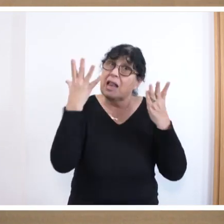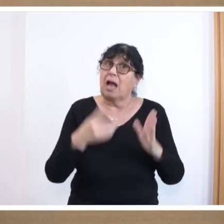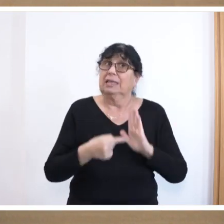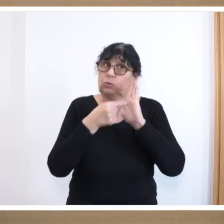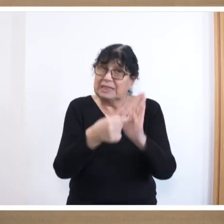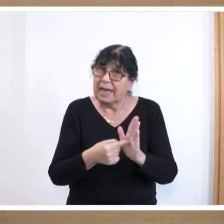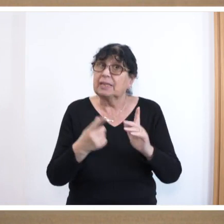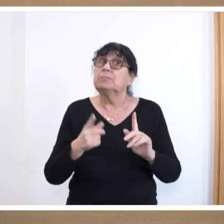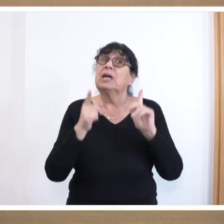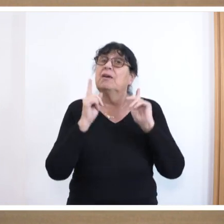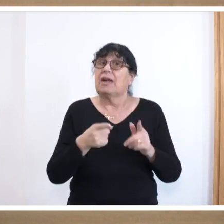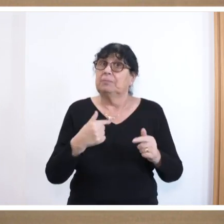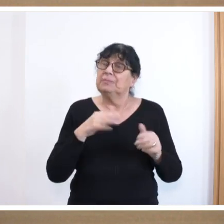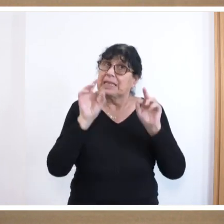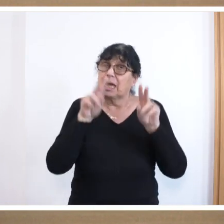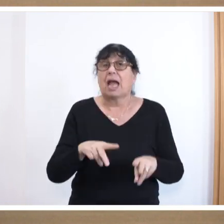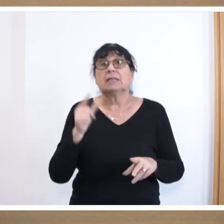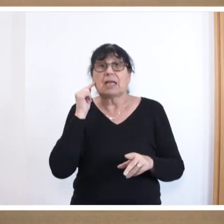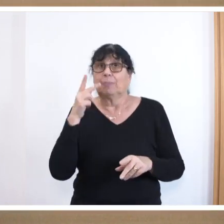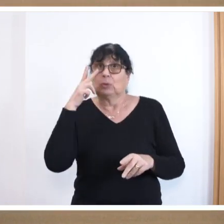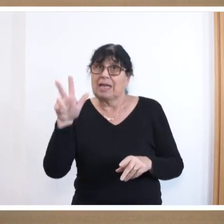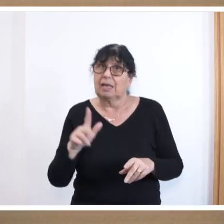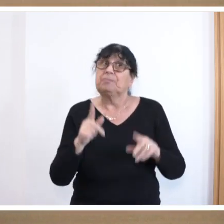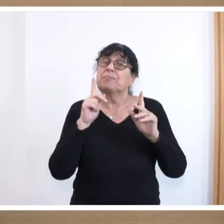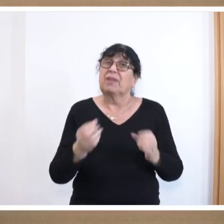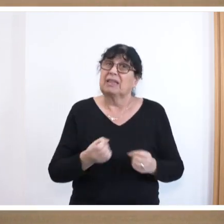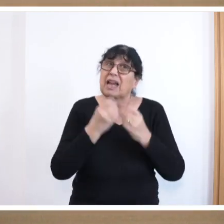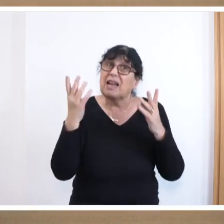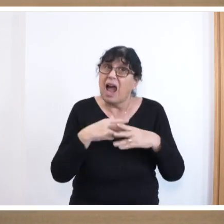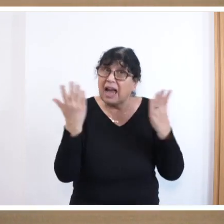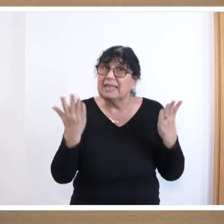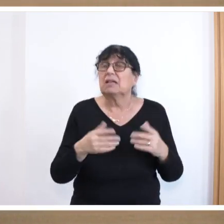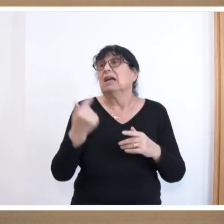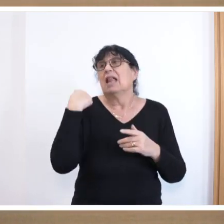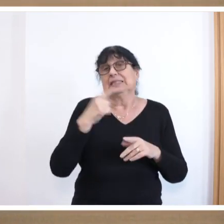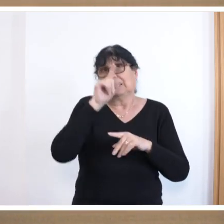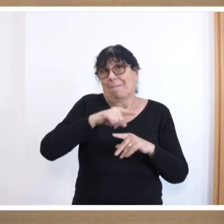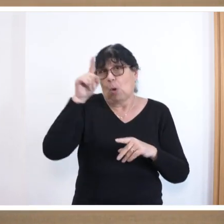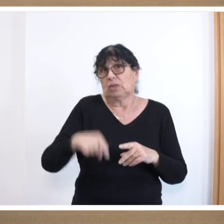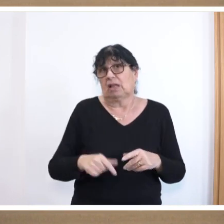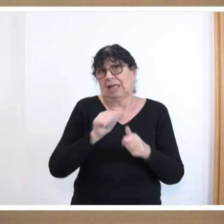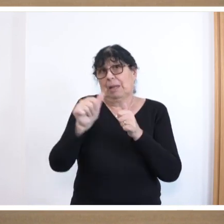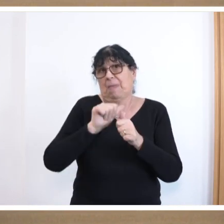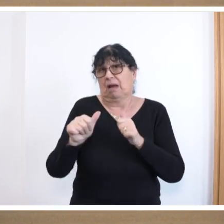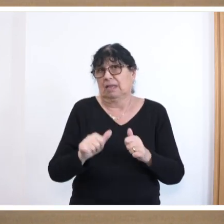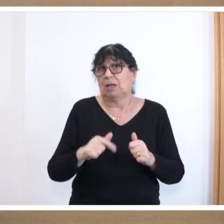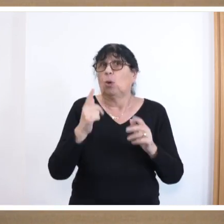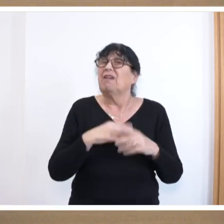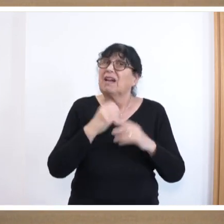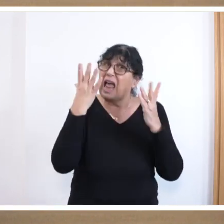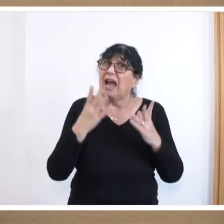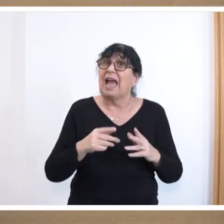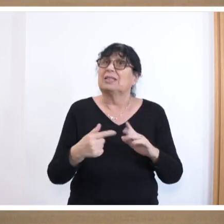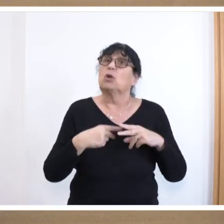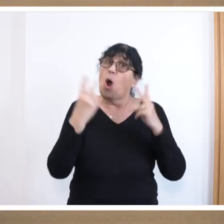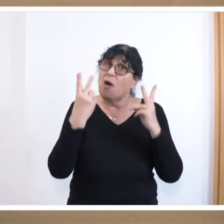zu sorgen. Denn, meine sehr geehrten Damen und Herren, an Transparenz hat es in den letzten Monaten gemangelt und Transparenz muss die oberste Maxime für eine Neuaufstellung